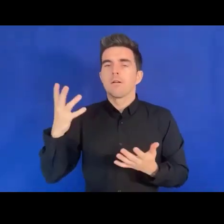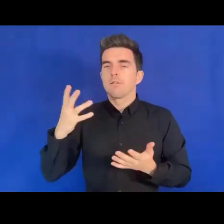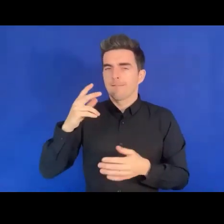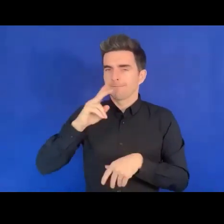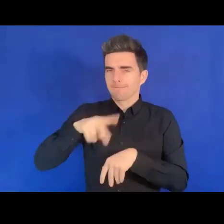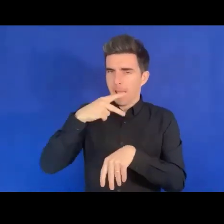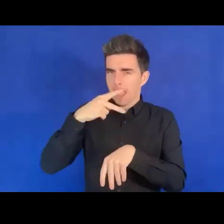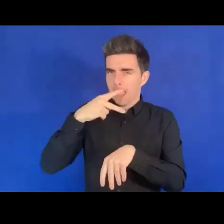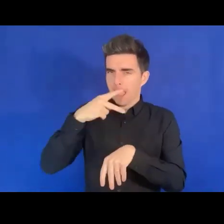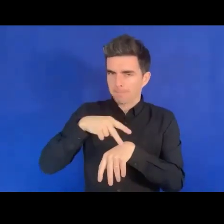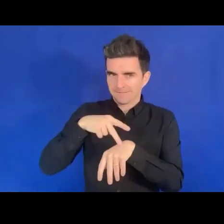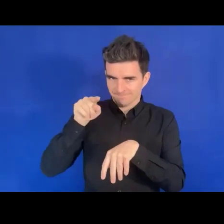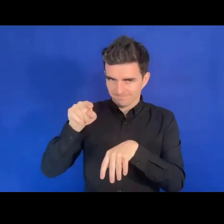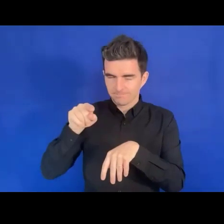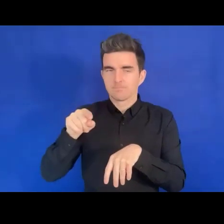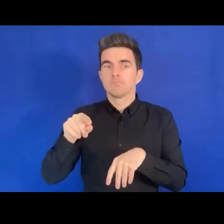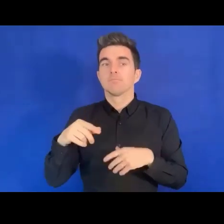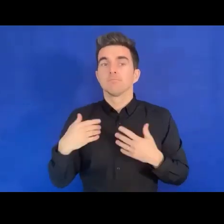directrice de